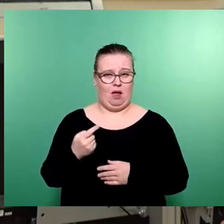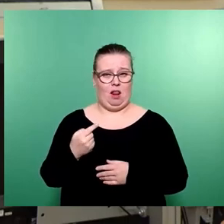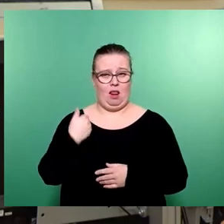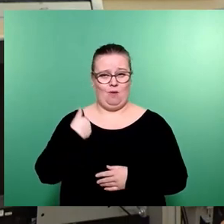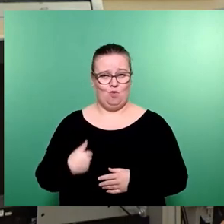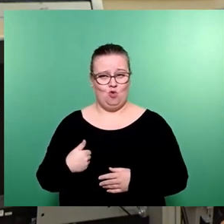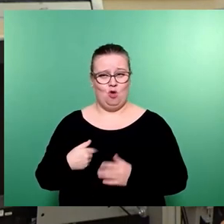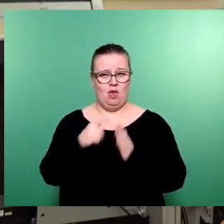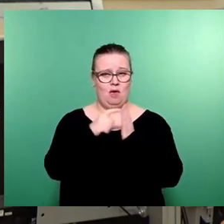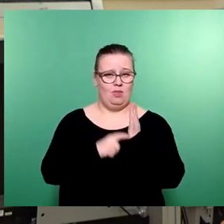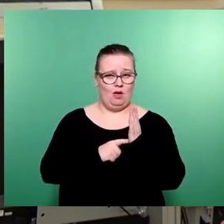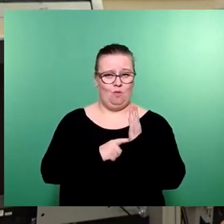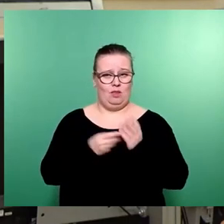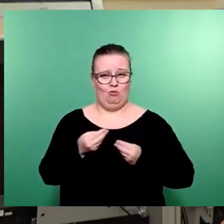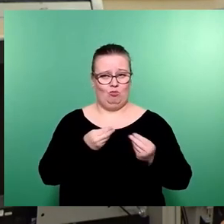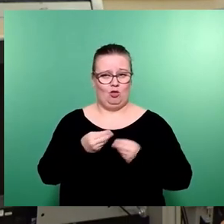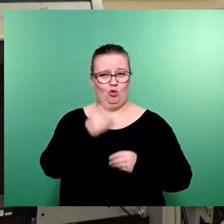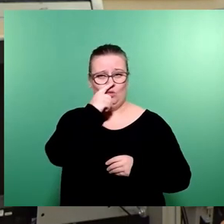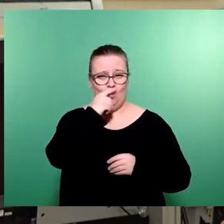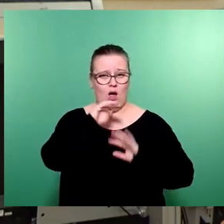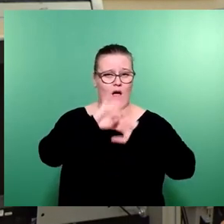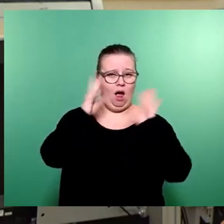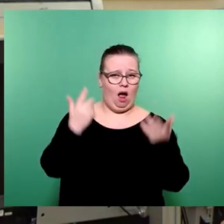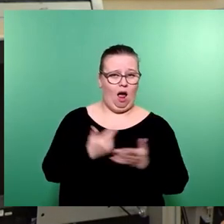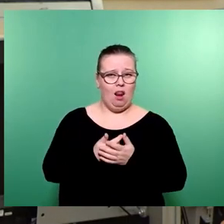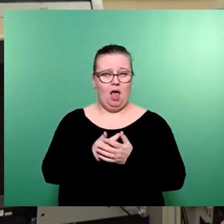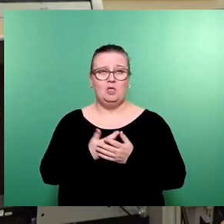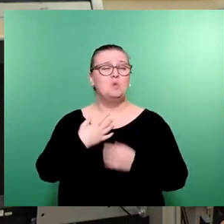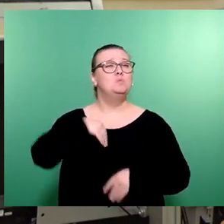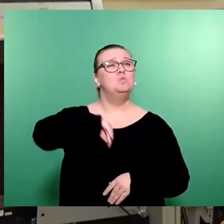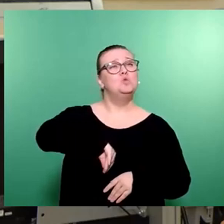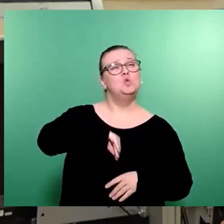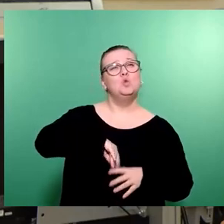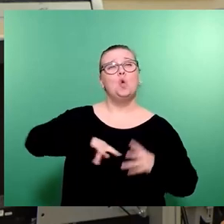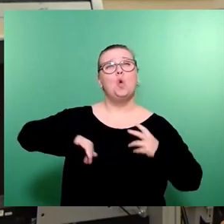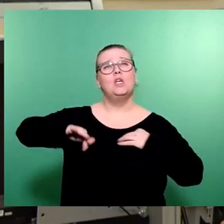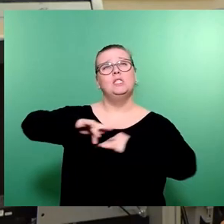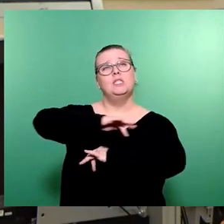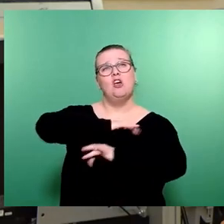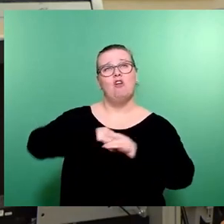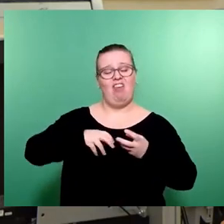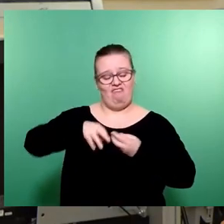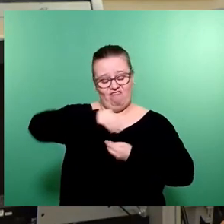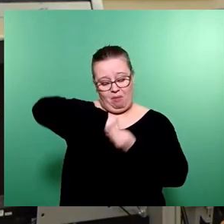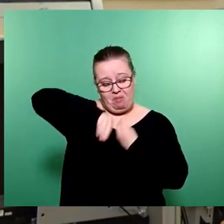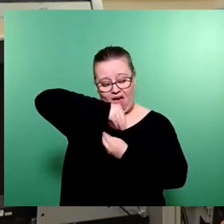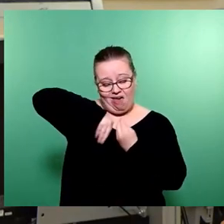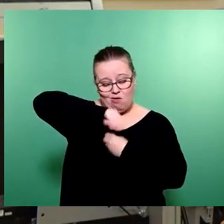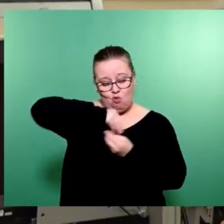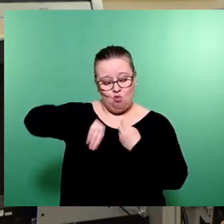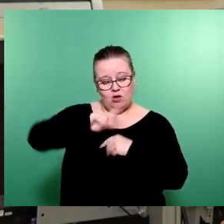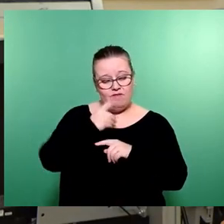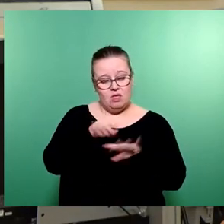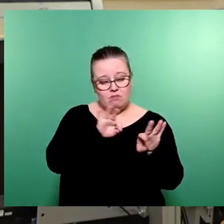Argumenten auseinanderzusetzen, sondern sich alles so unter einer psychologisierenden Verbreiung Motive